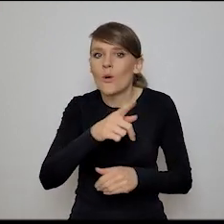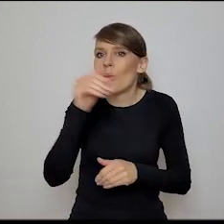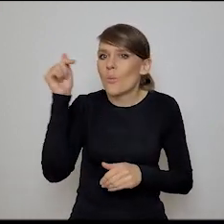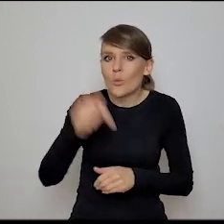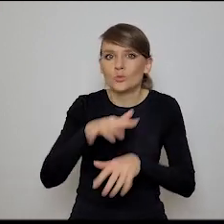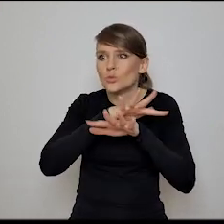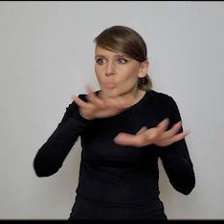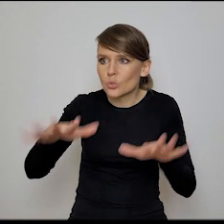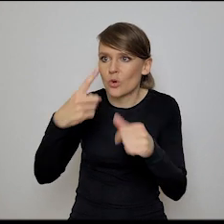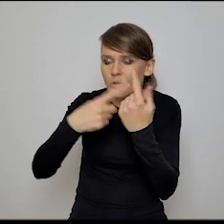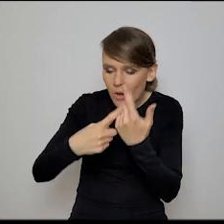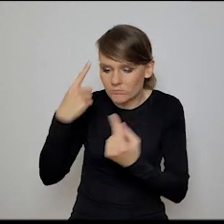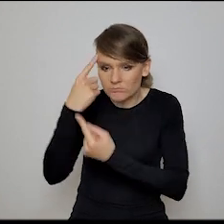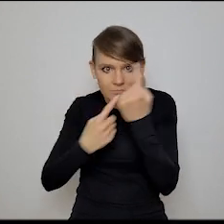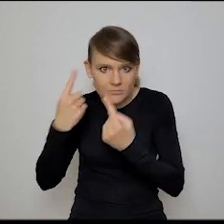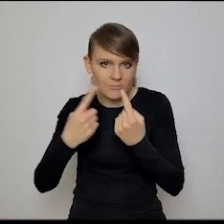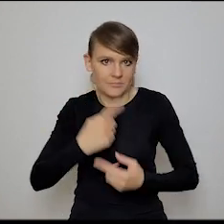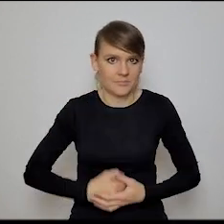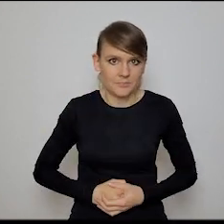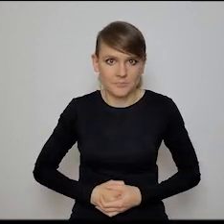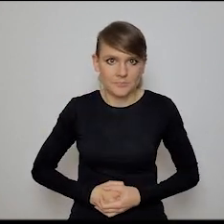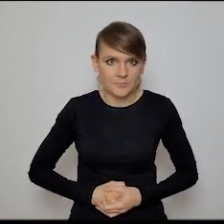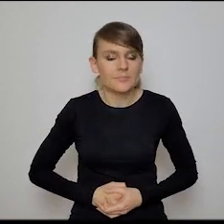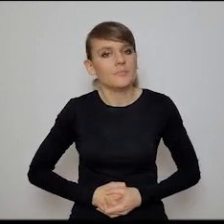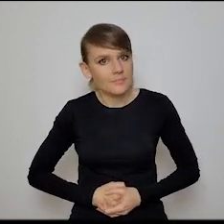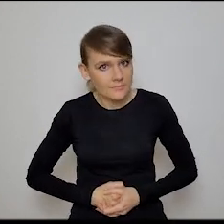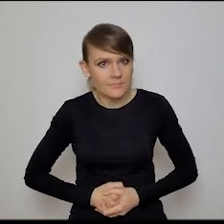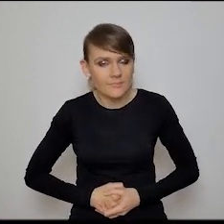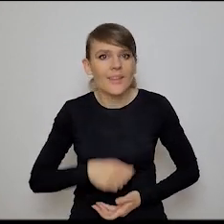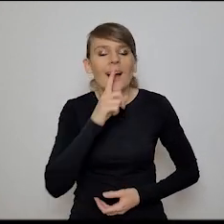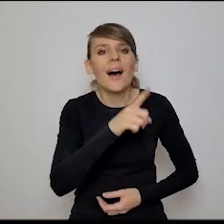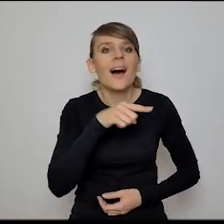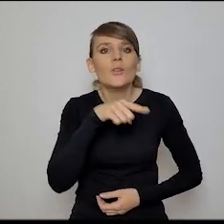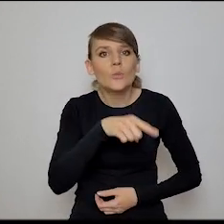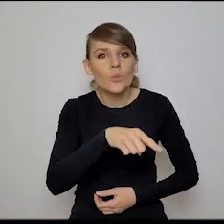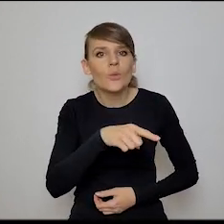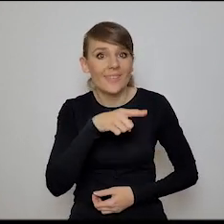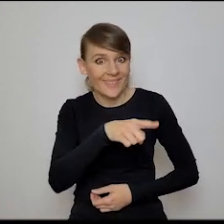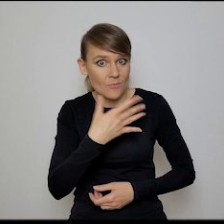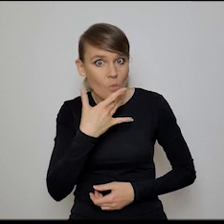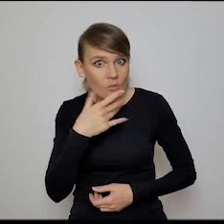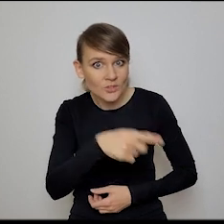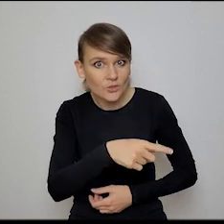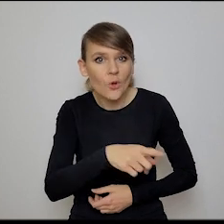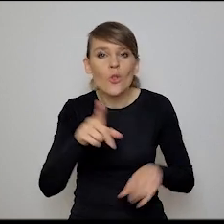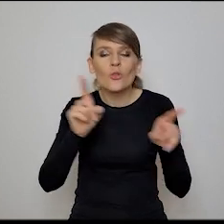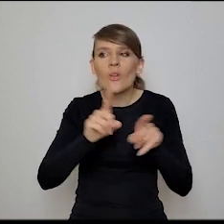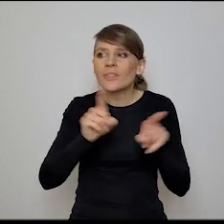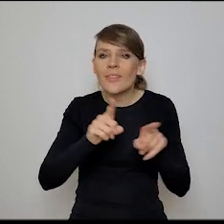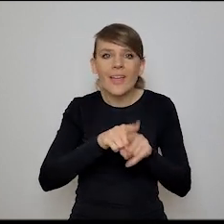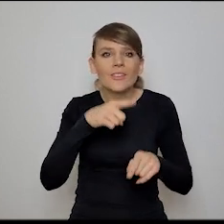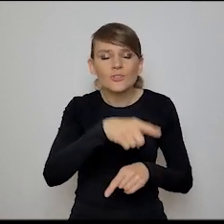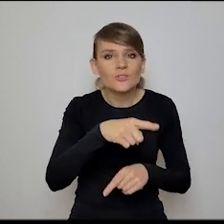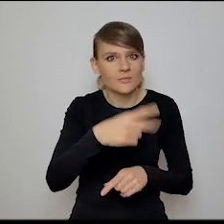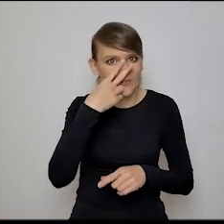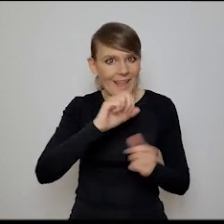pod uwagę, nawet jak myślisz jak totalny jakiś pragmatyk. Tutaj ja tylko zaznaczę, że echo tego, co mówisz, to jest też taki zwrot, który